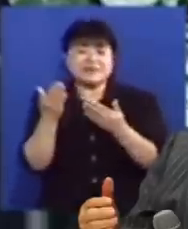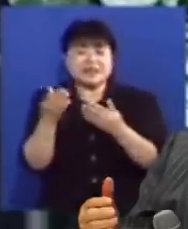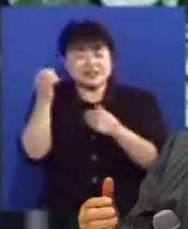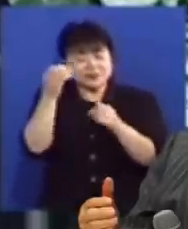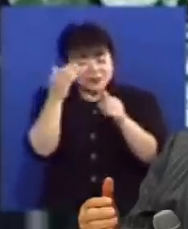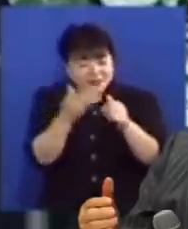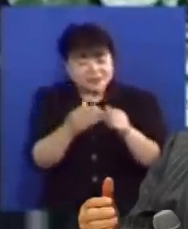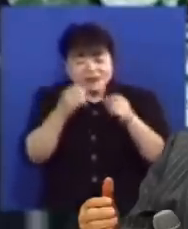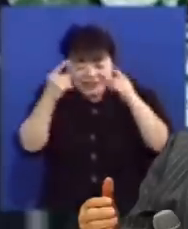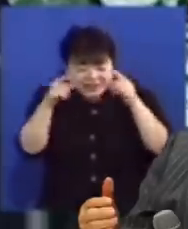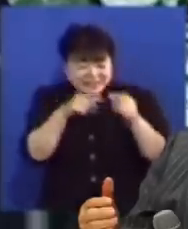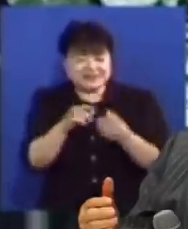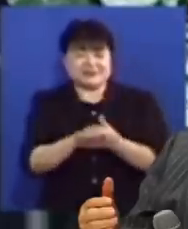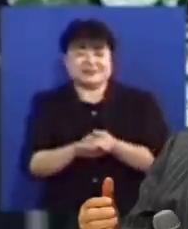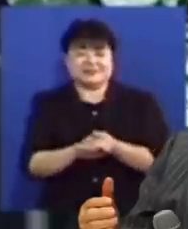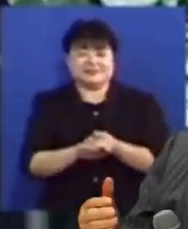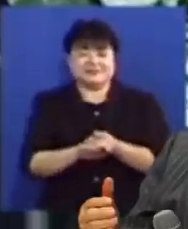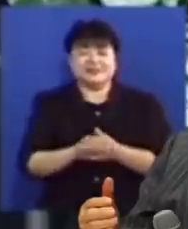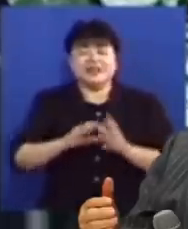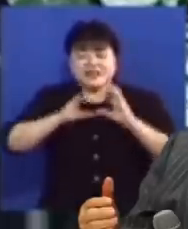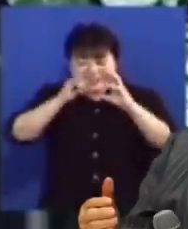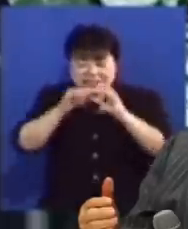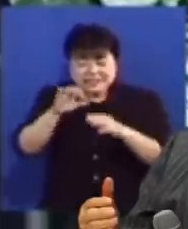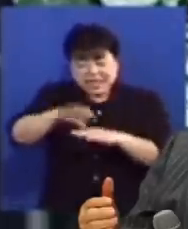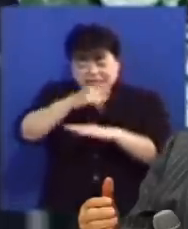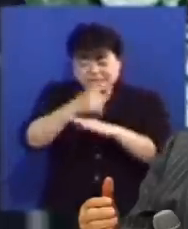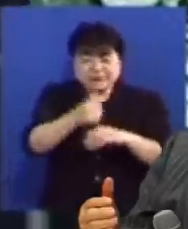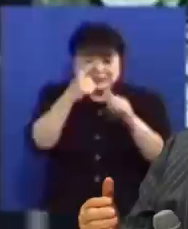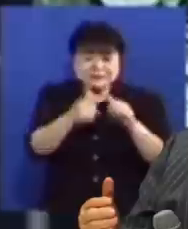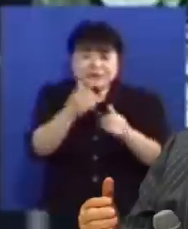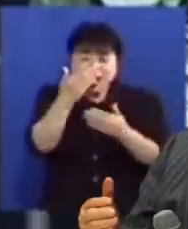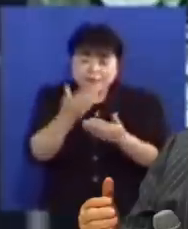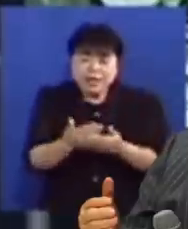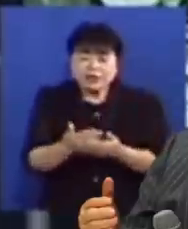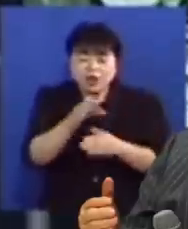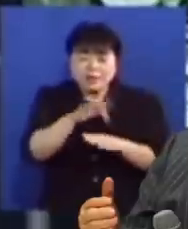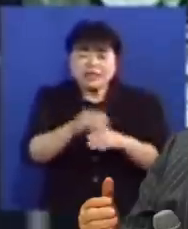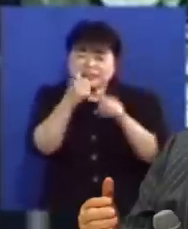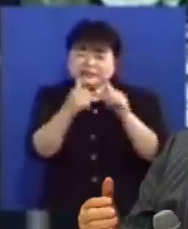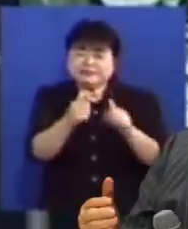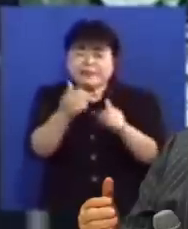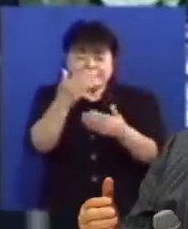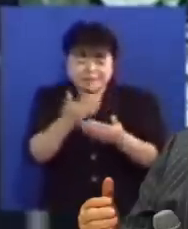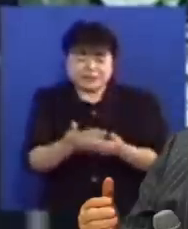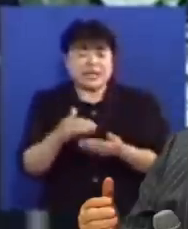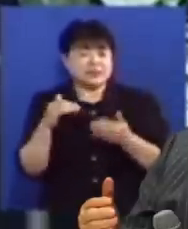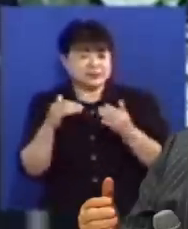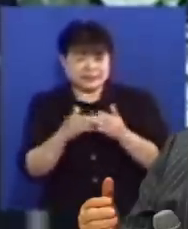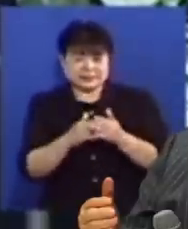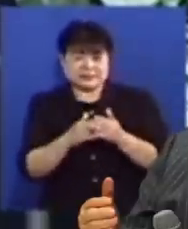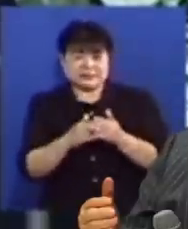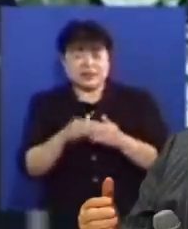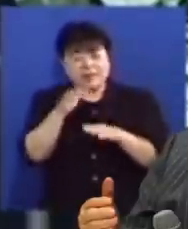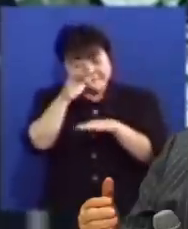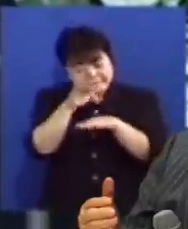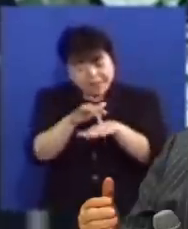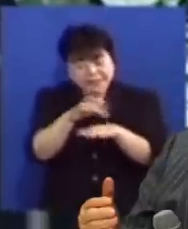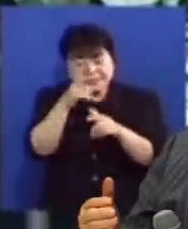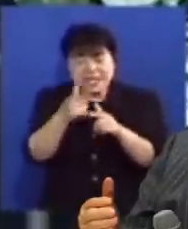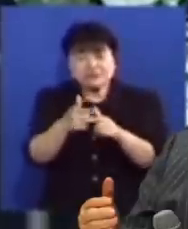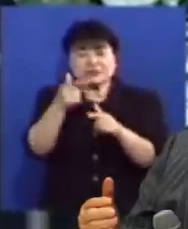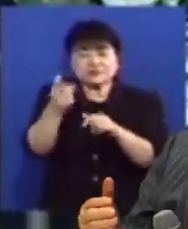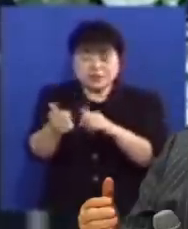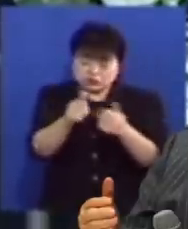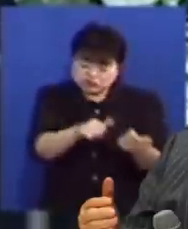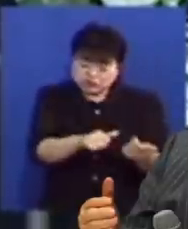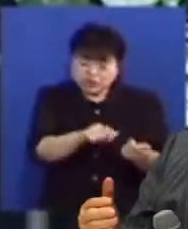성령이 우리에게 깨닫게 하는 것은 이 세상 임금이 심판받았다 마귀가 이미 심판받았다 마귀는 예수님이